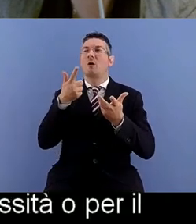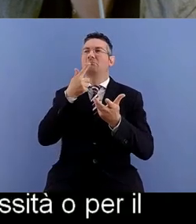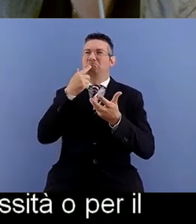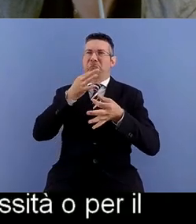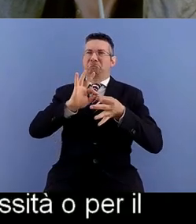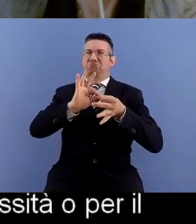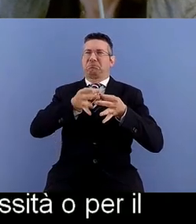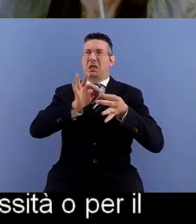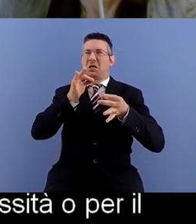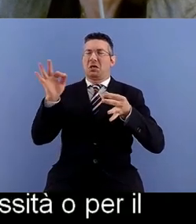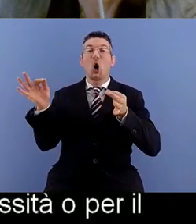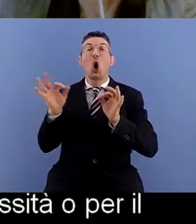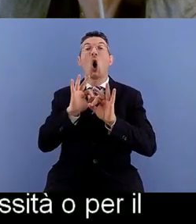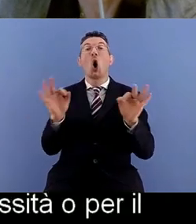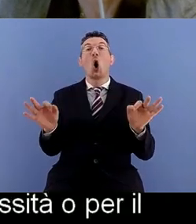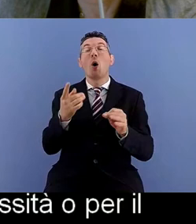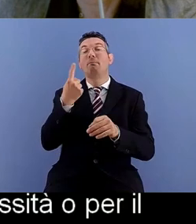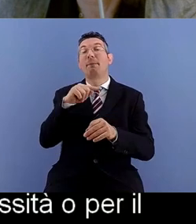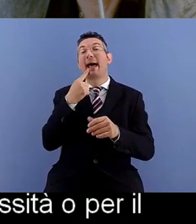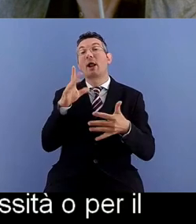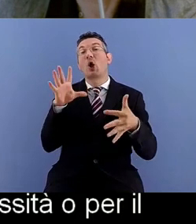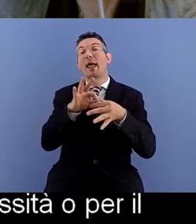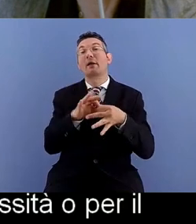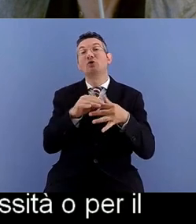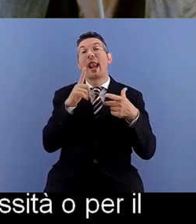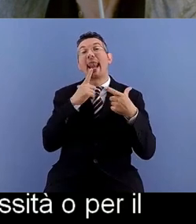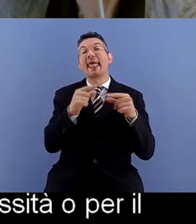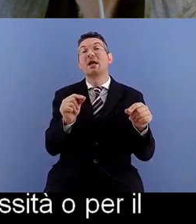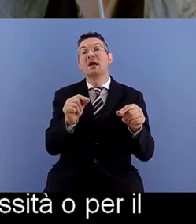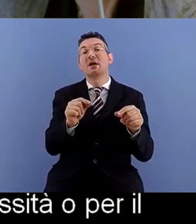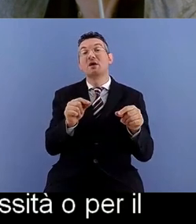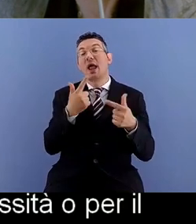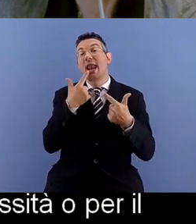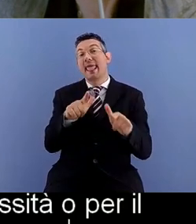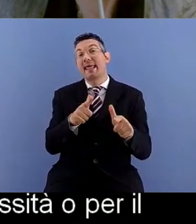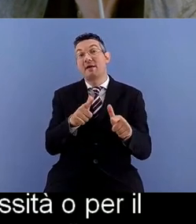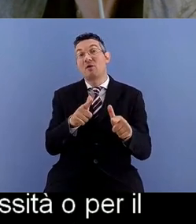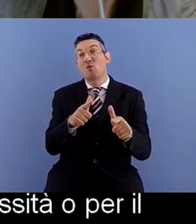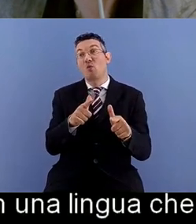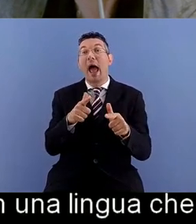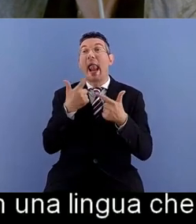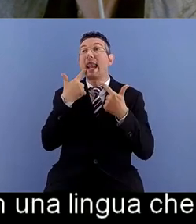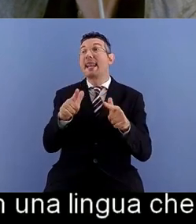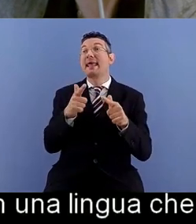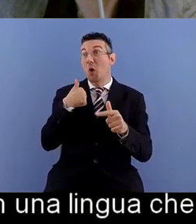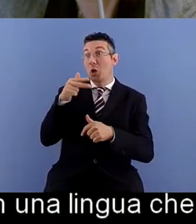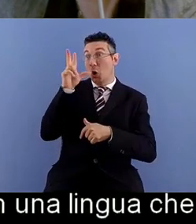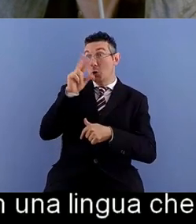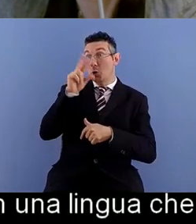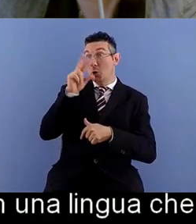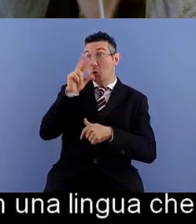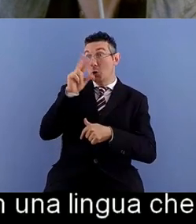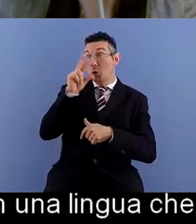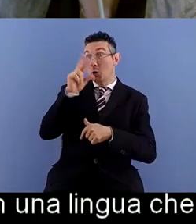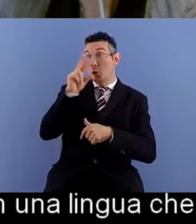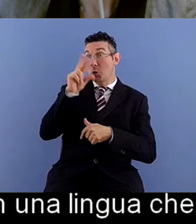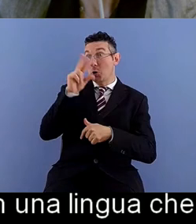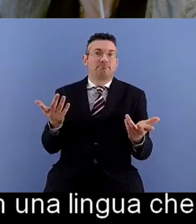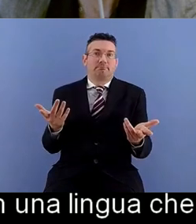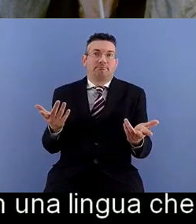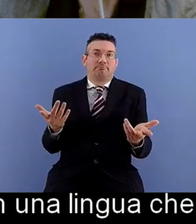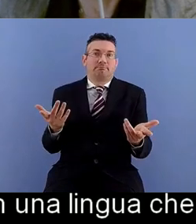linguistici quando è scritto in una lingua che non conosciamo non riusciamo a comprendere proprio il messaggio